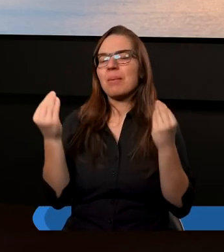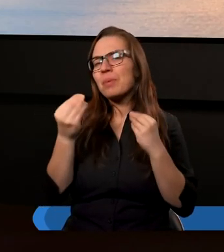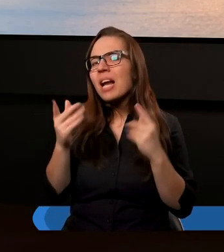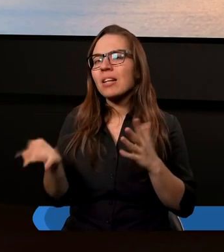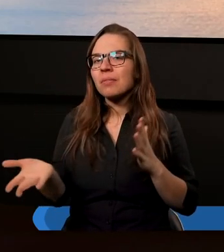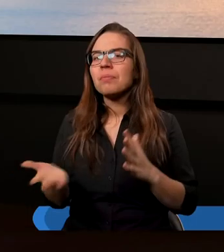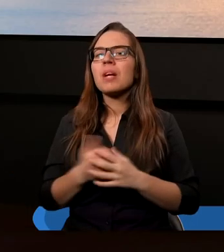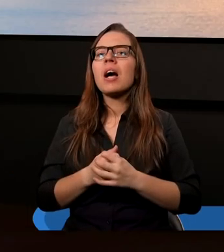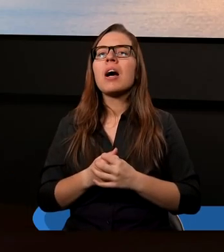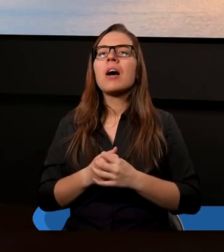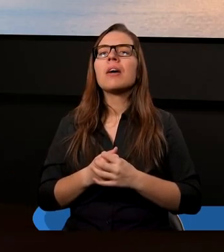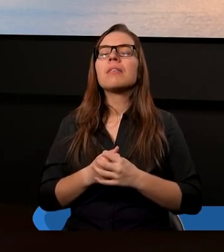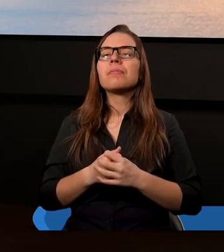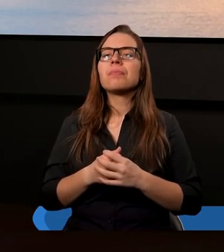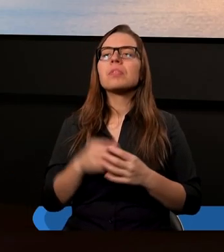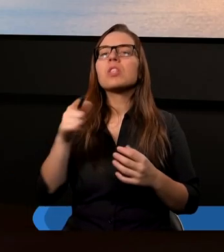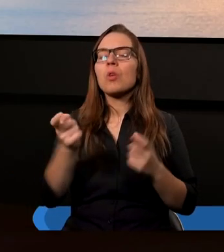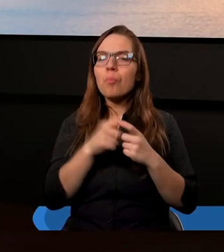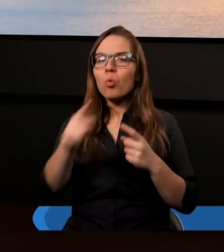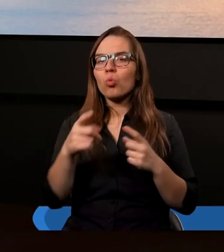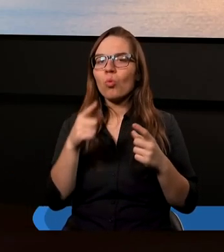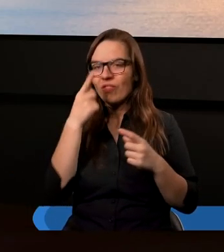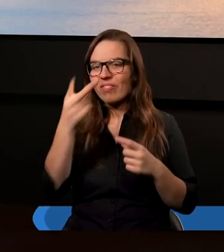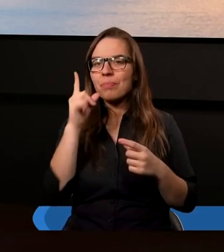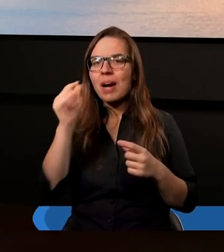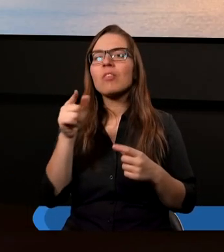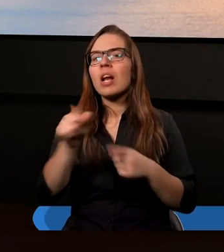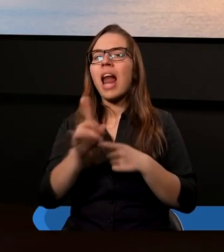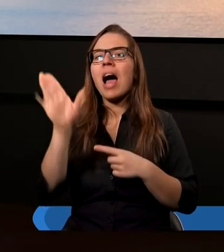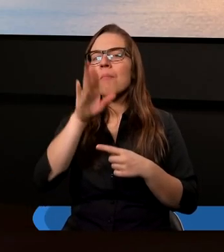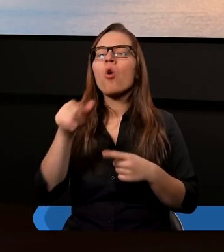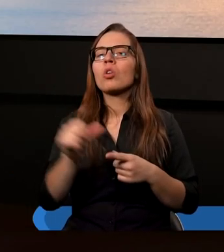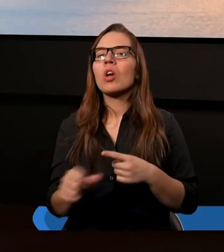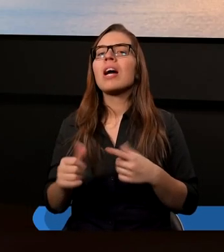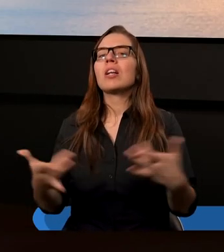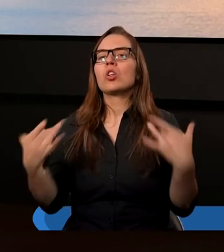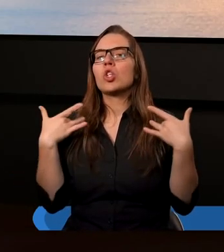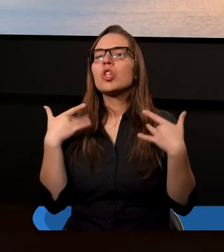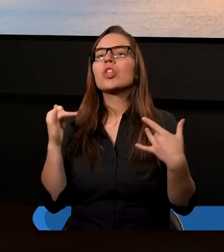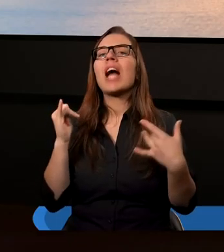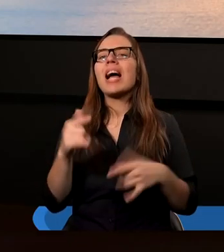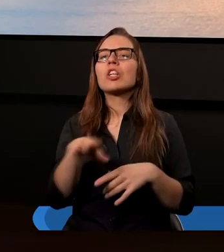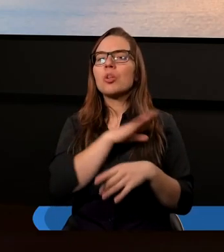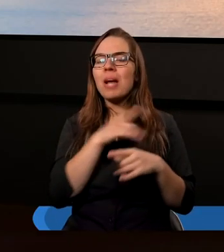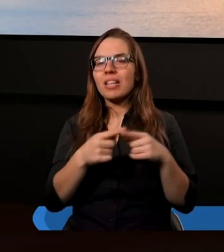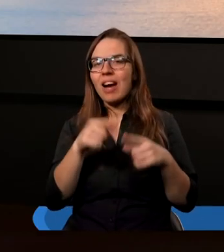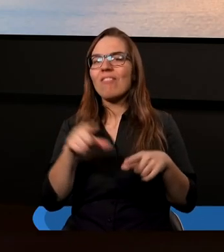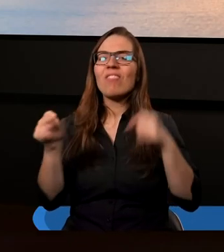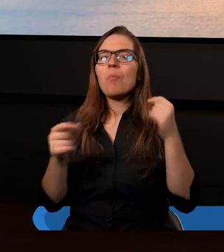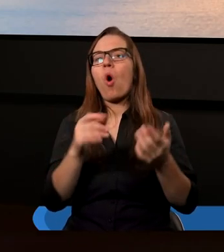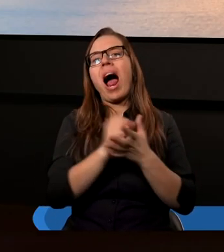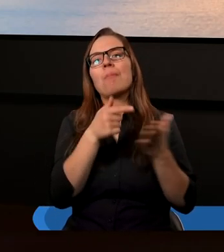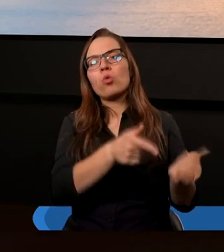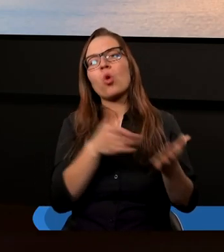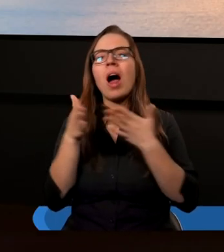Ale kiedy patrzymy właśnie z perspektywy Boga, to nagle widzimy, że dla Boga to jest sprawa życia i śmierci. I tak się stało dla właśnie Safiry i Prystyly, co